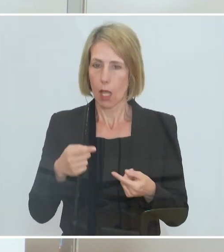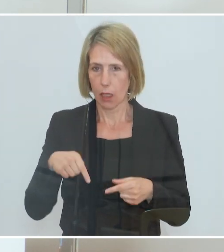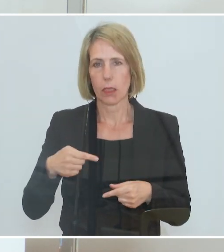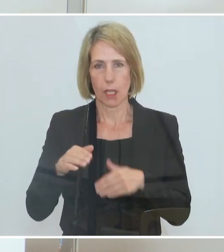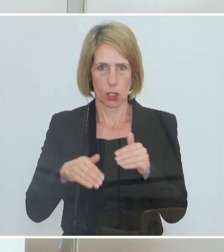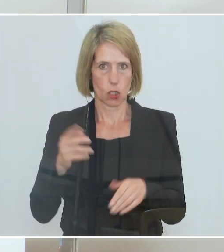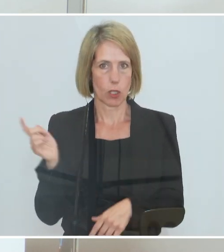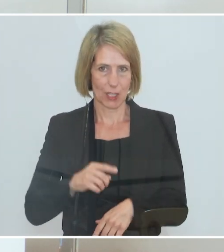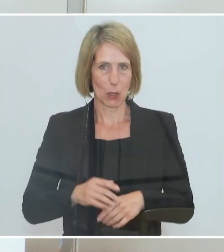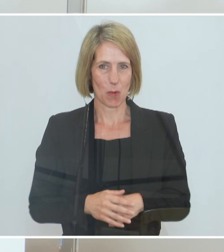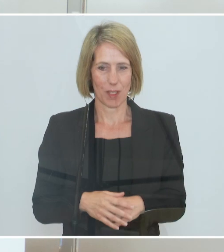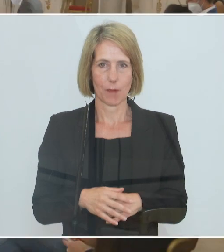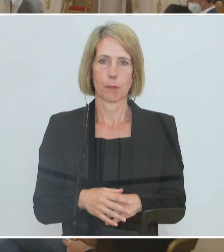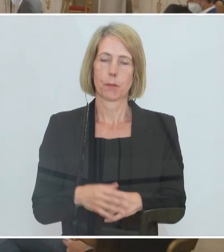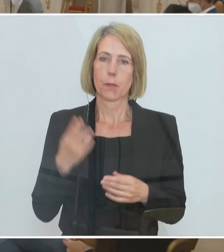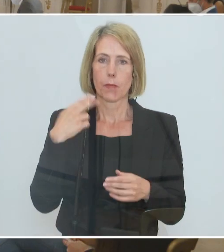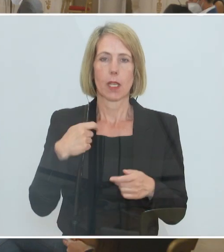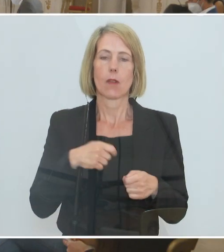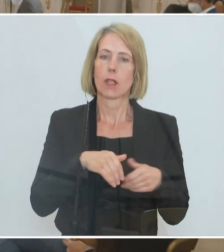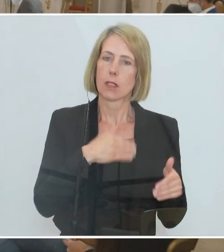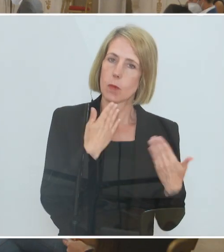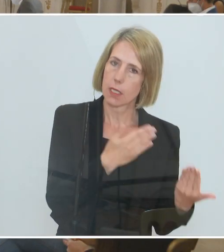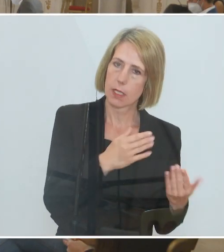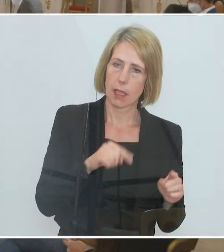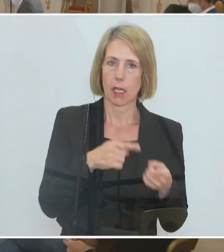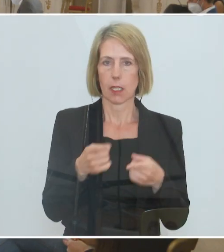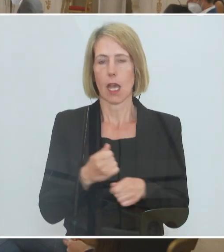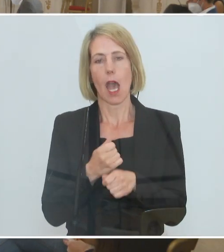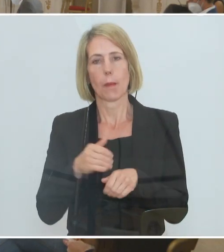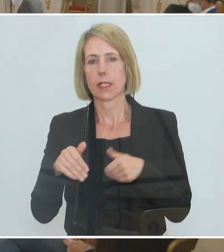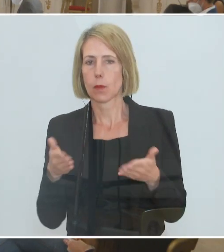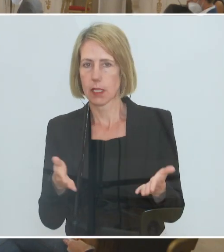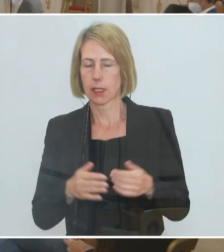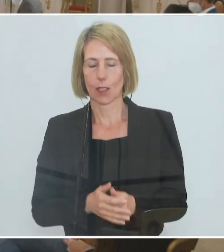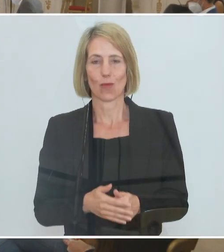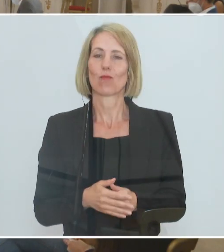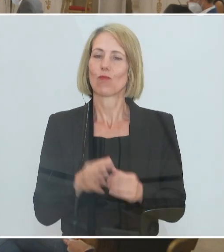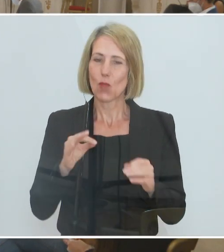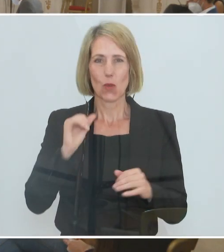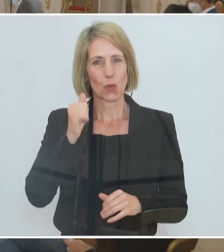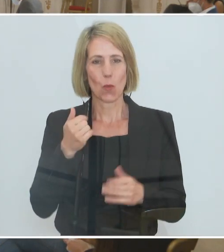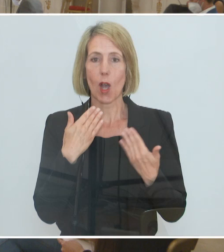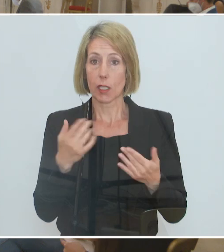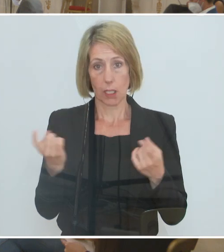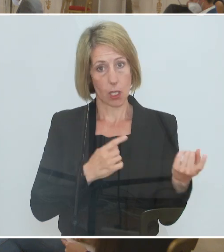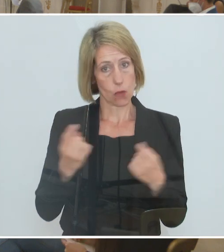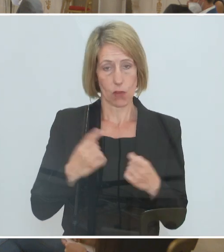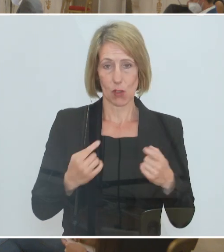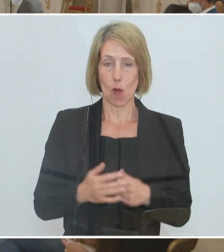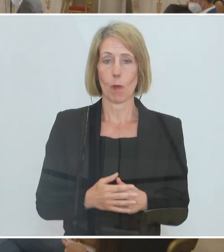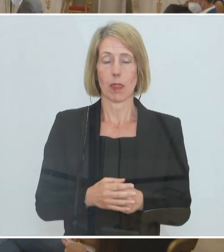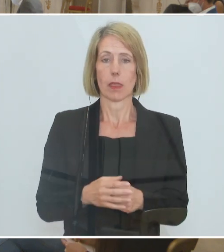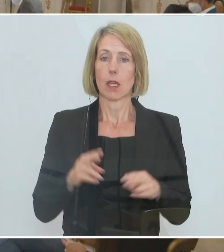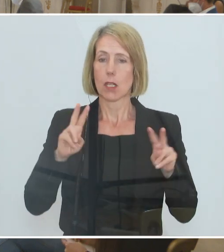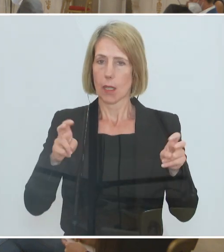Vielen Dank. Herr Finanzminister, ich darf das Wort an den Arbeitsminister übergeben. Schönen guten Morgen. Vielen Dank fürs Kommen. Die Kurzarbeit ist